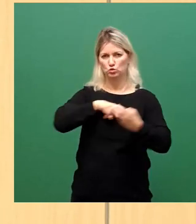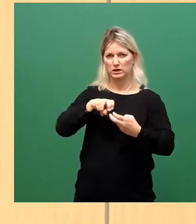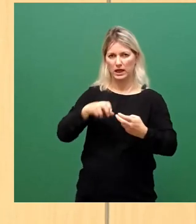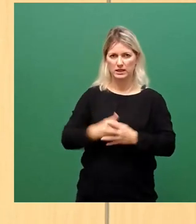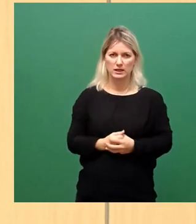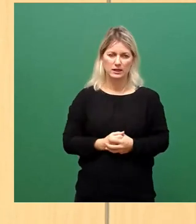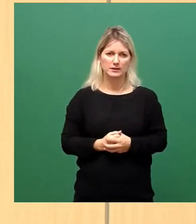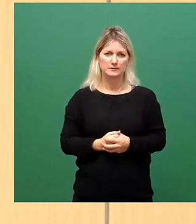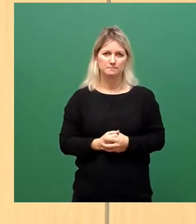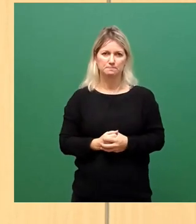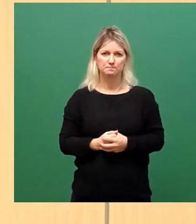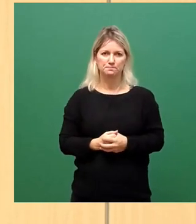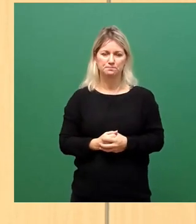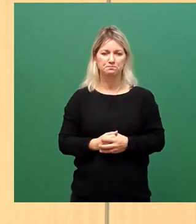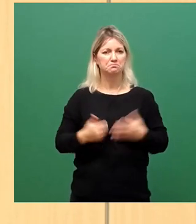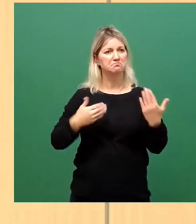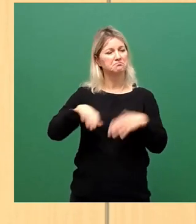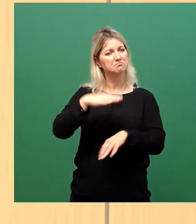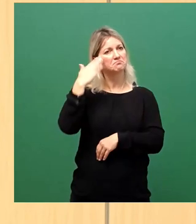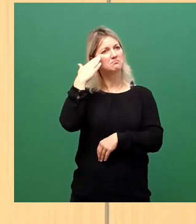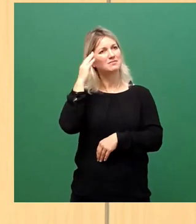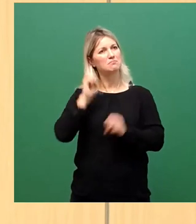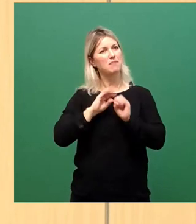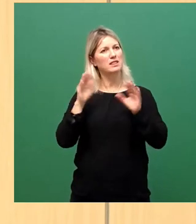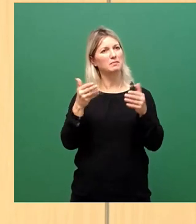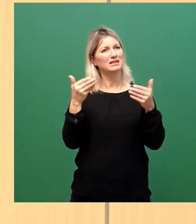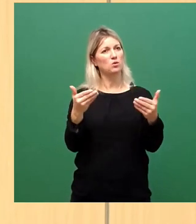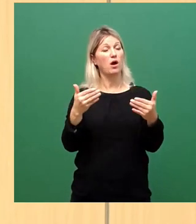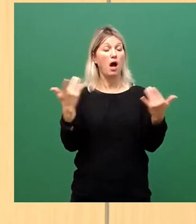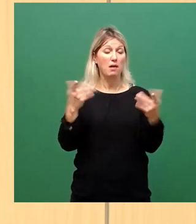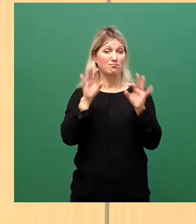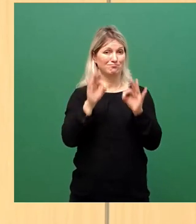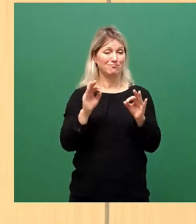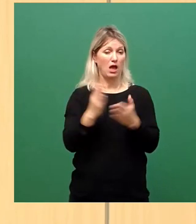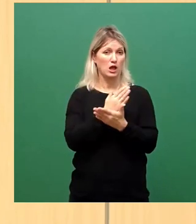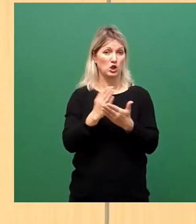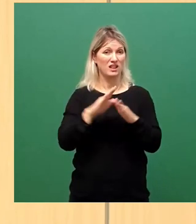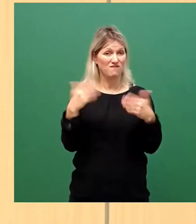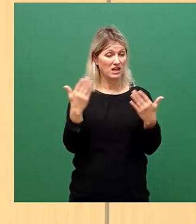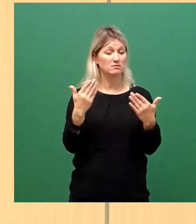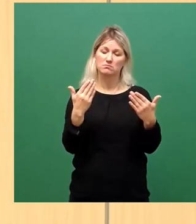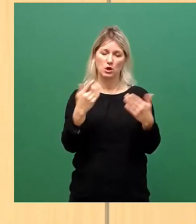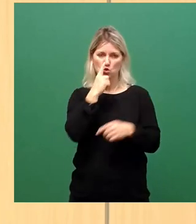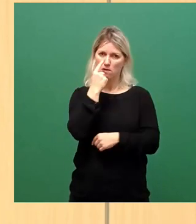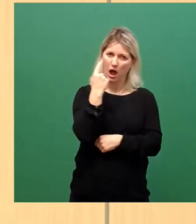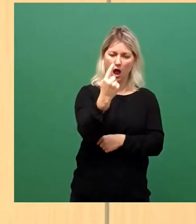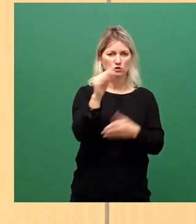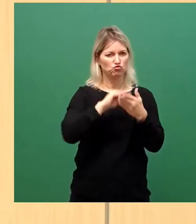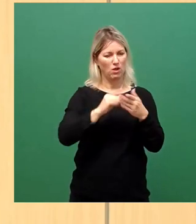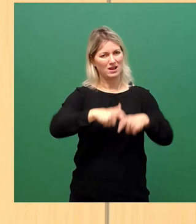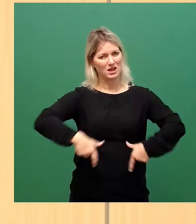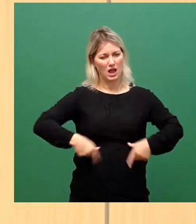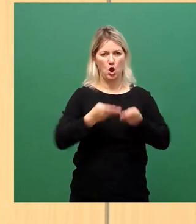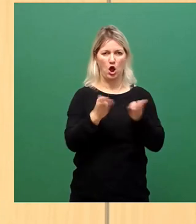Bei all dem Wissen zur Pandemie gibt es eine Grundsatzentscheidung. Schulen und Kitas immer, was komme, was wolle, offen zu halten. Nicht falsch verstehen, inhaltlich ist das